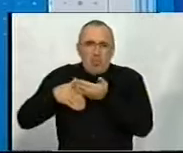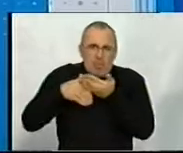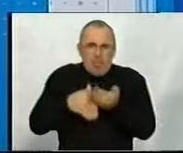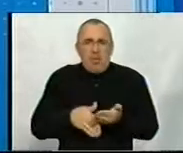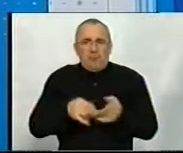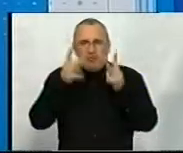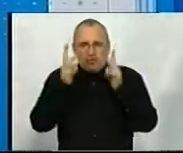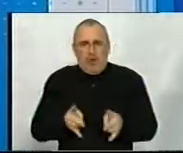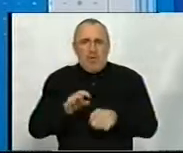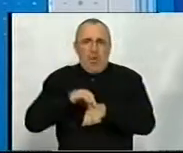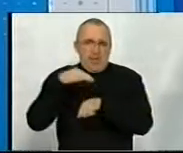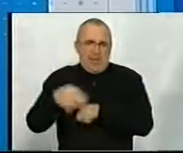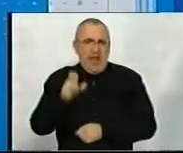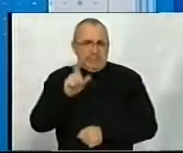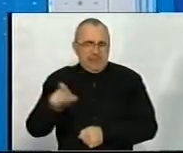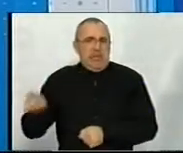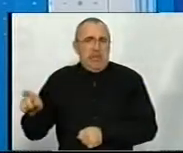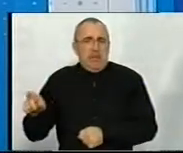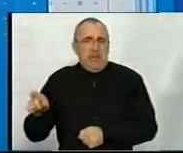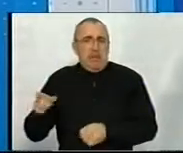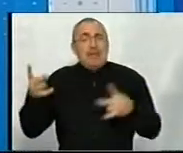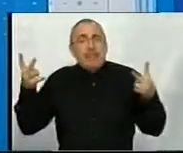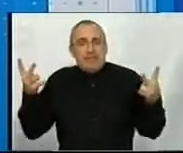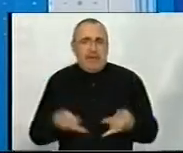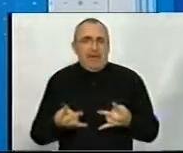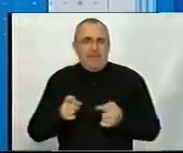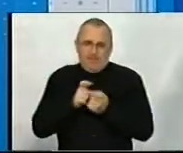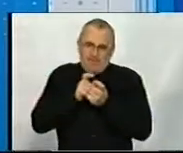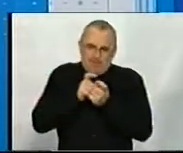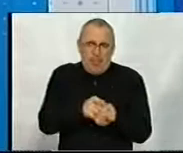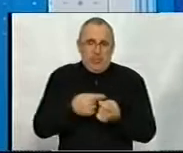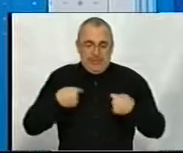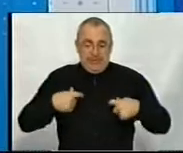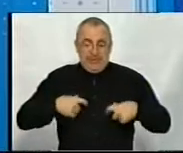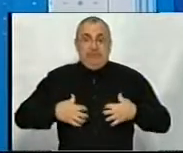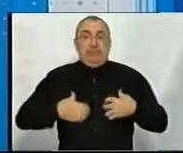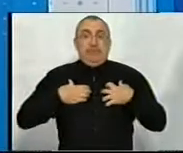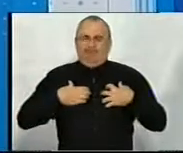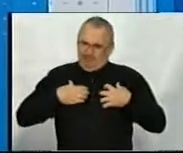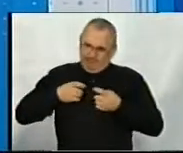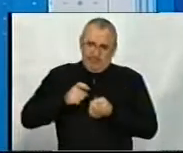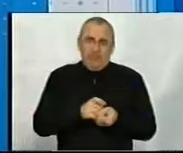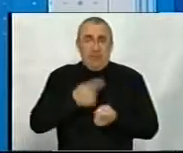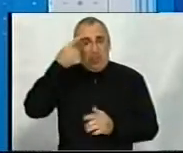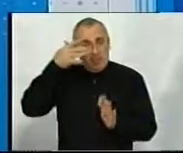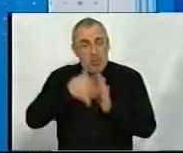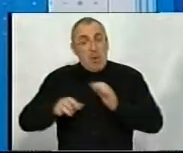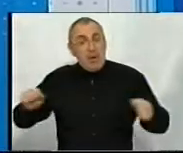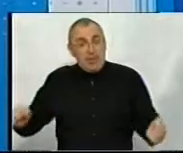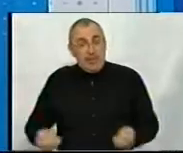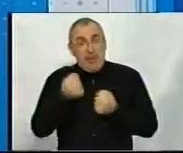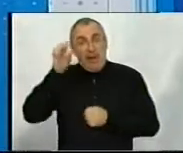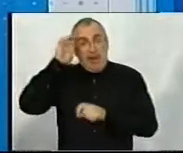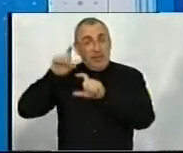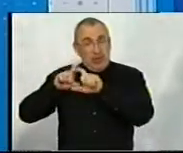жертвам насилля. Тому треба побороти ось той страх і зрозуміти, що підтримка в нашій